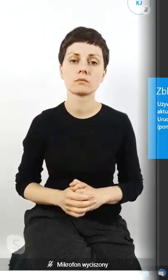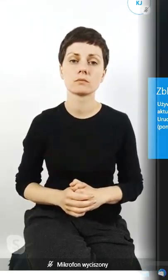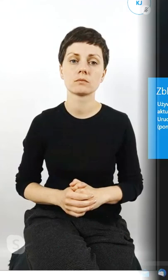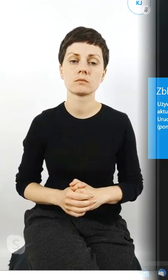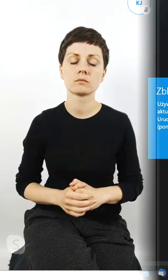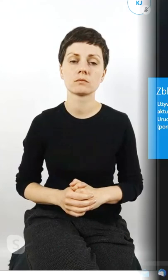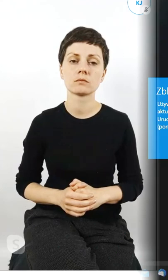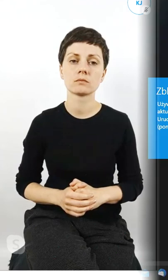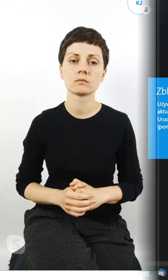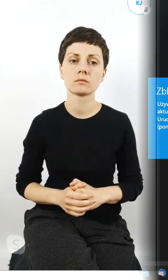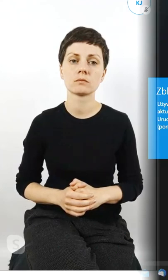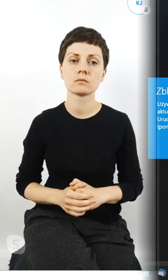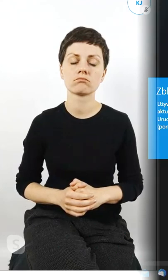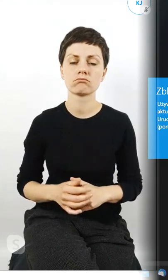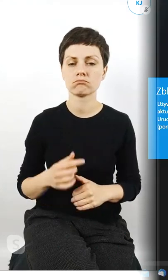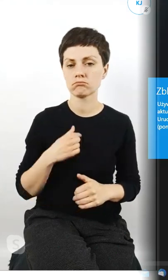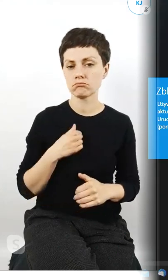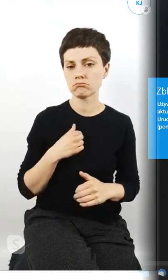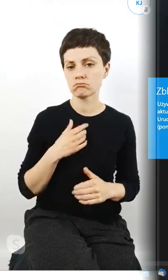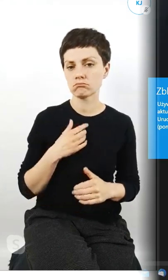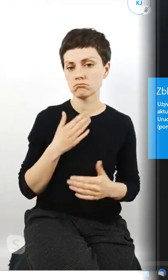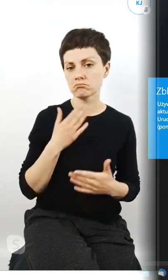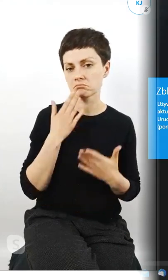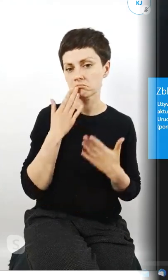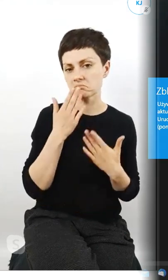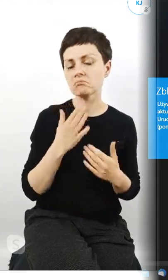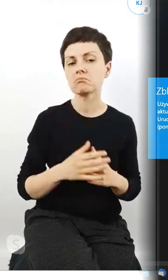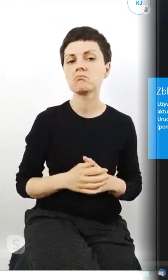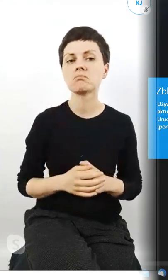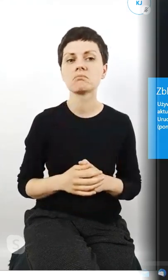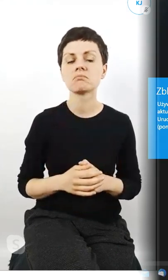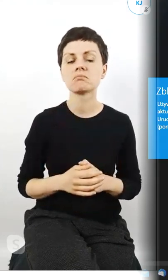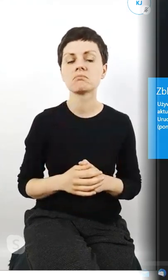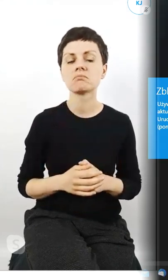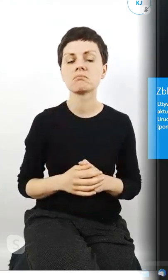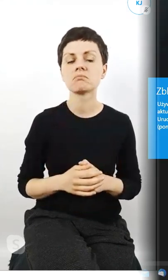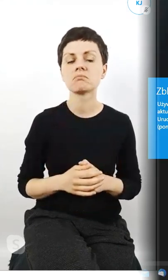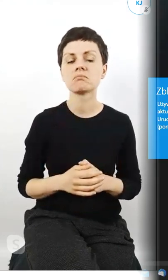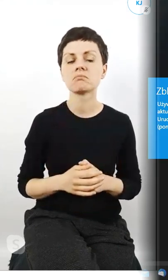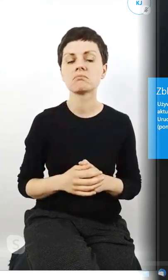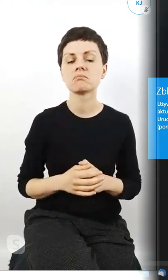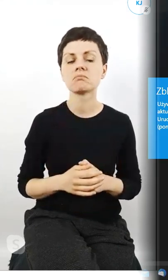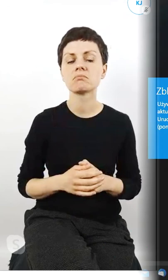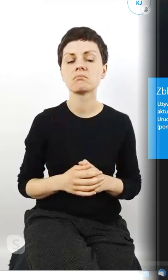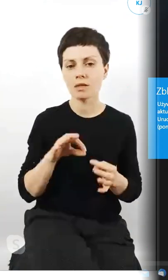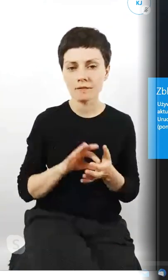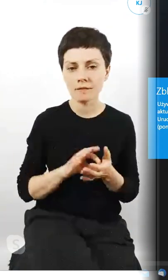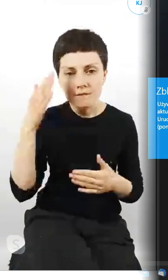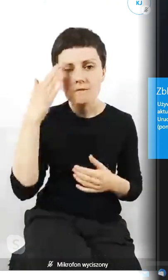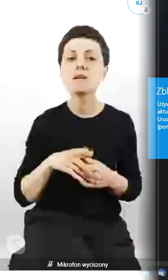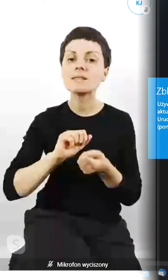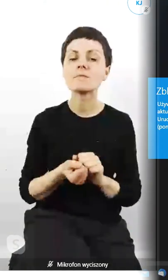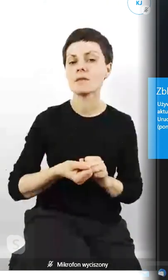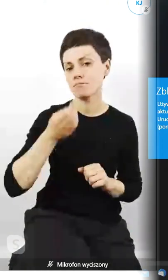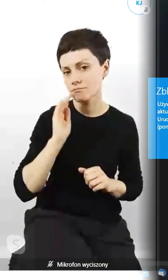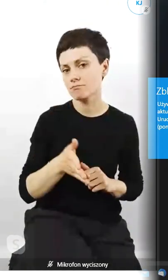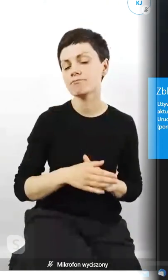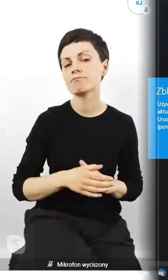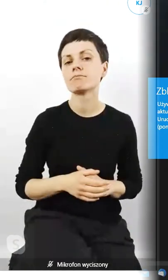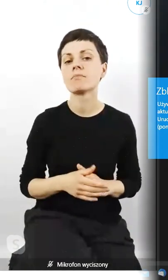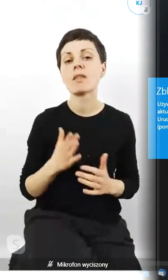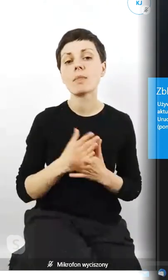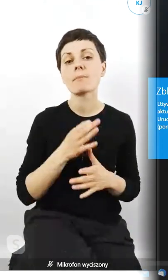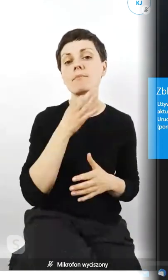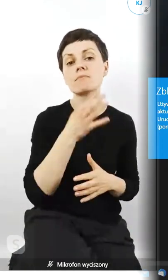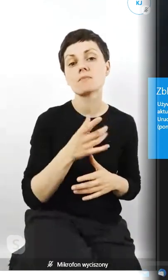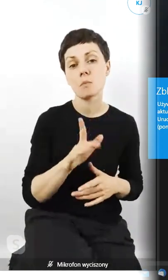no mi się wydaje że nawet nie wydaje tylko wiem że zmiany nastąpią z nami czy bez nas pytanie tylko czy